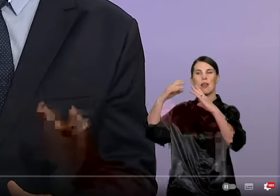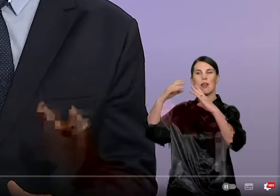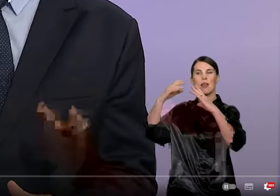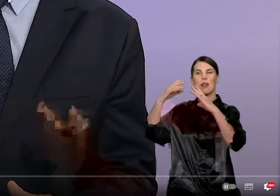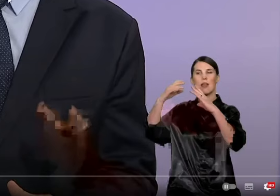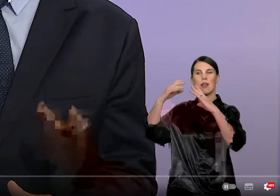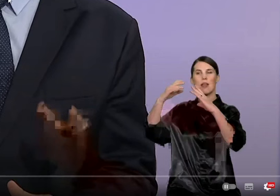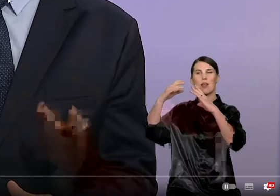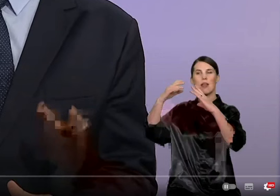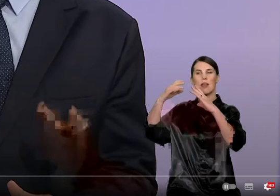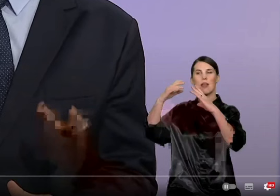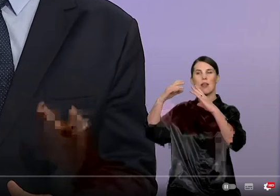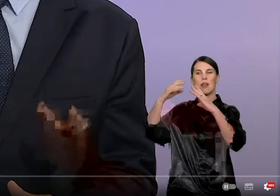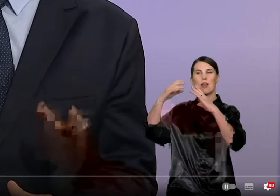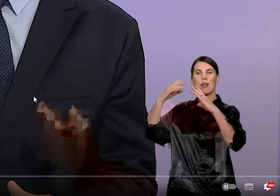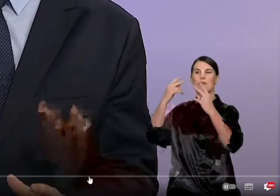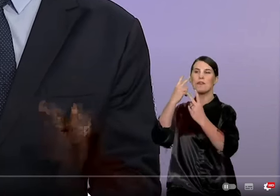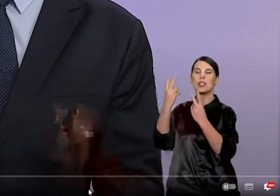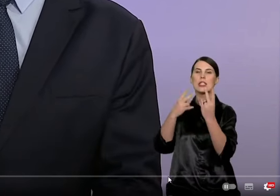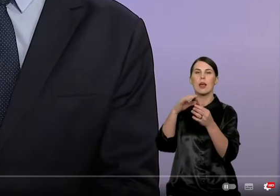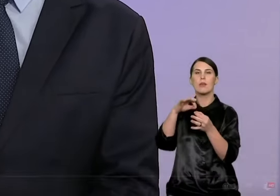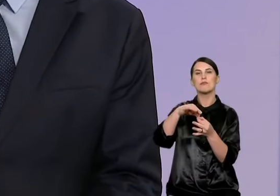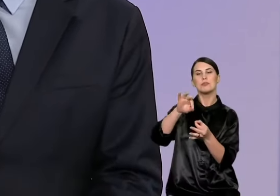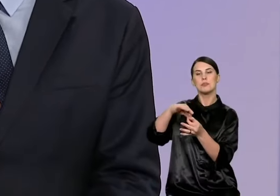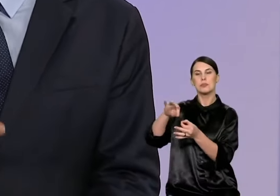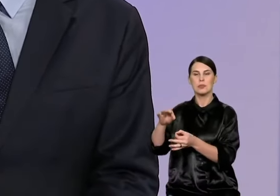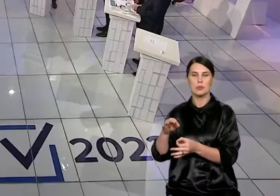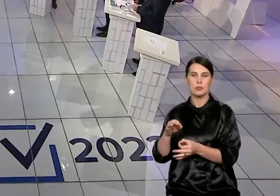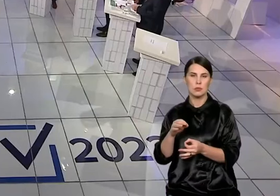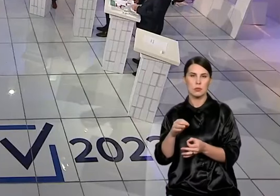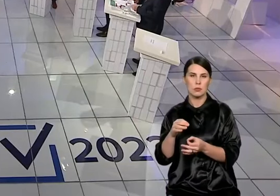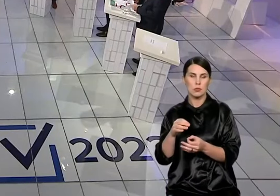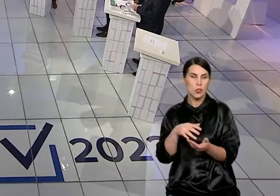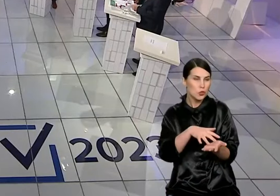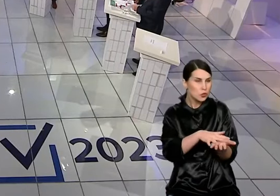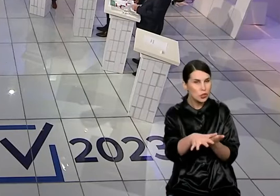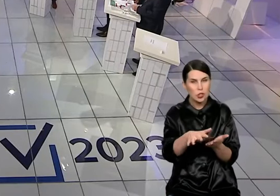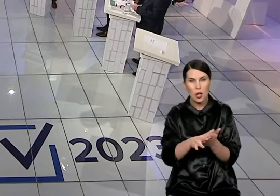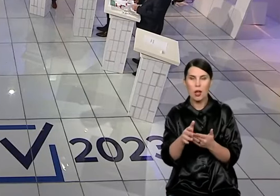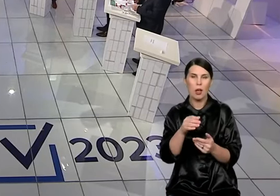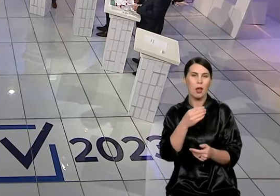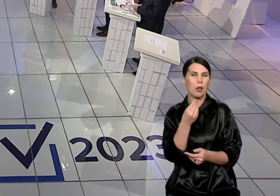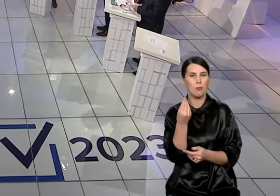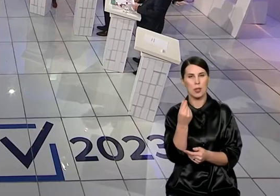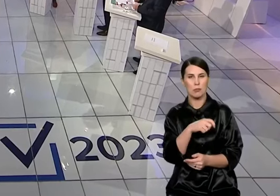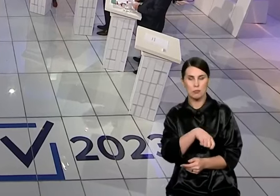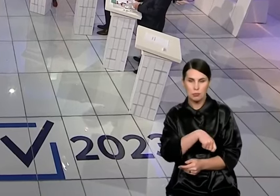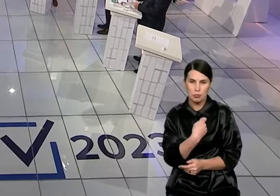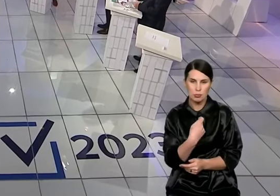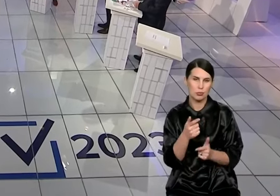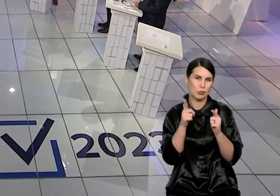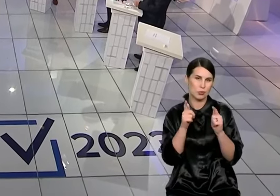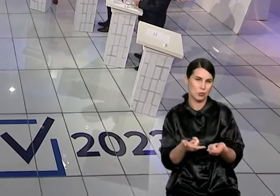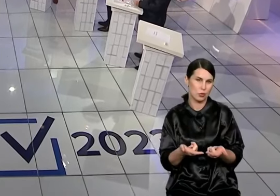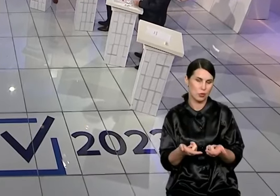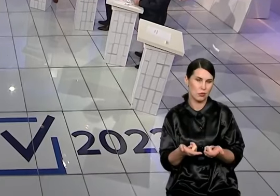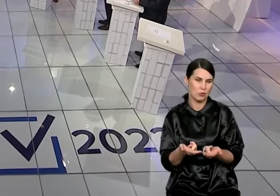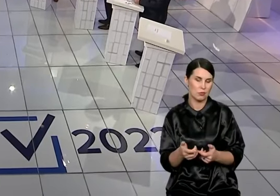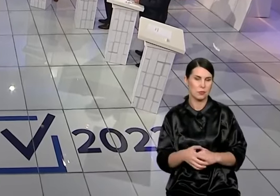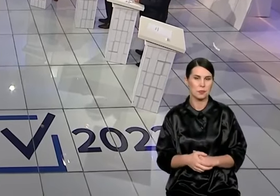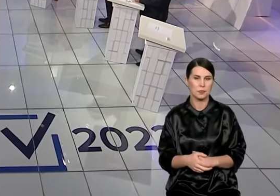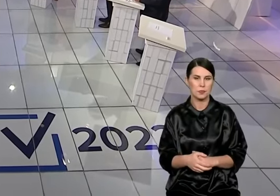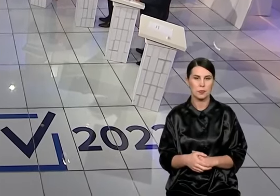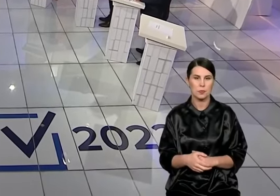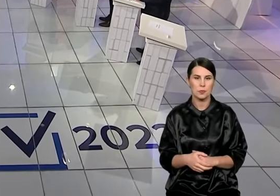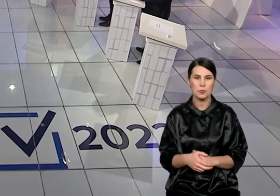O tie gerai, o kur ta tilps tankai? Visų rūšių transportų. Taip, gal galėtų skaičius. Taip. Praidais